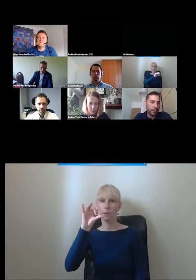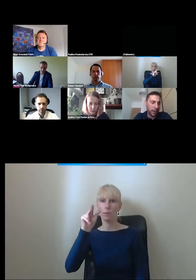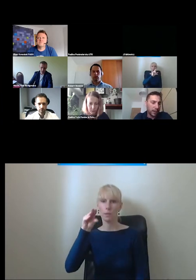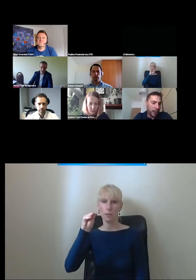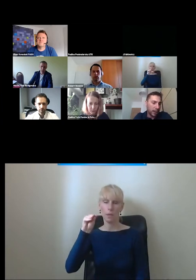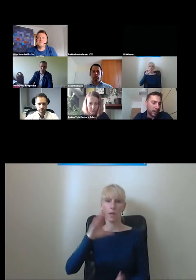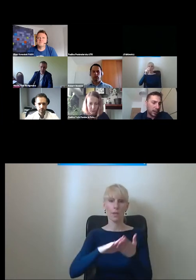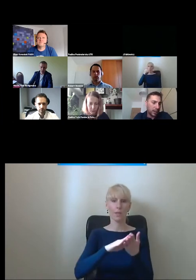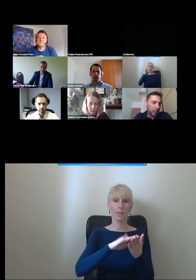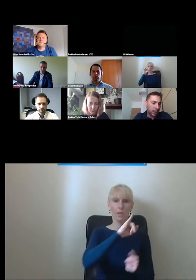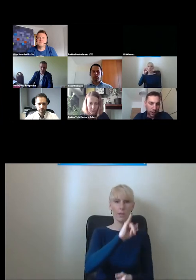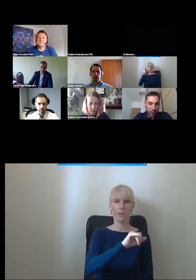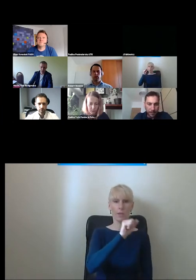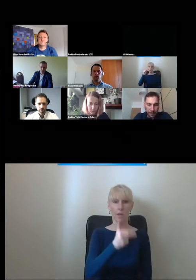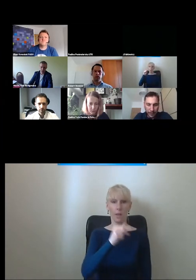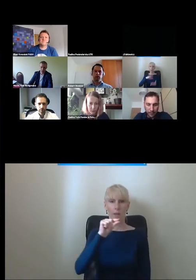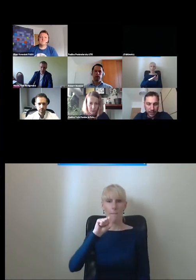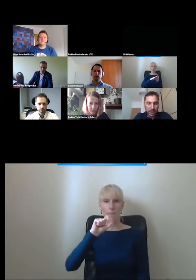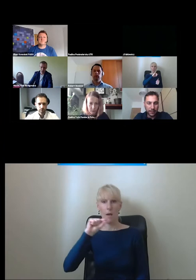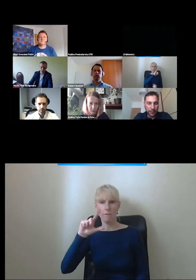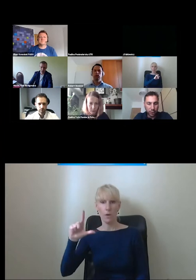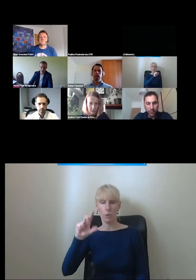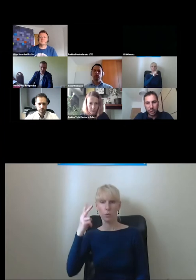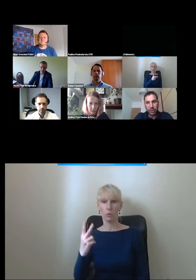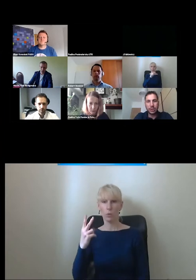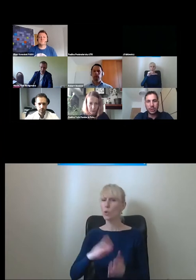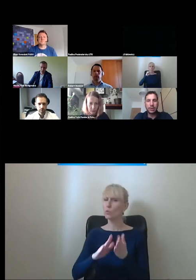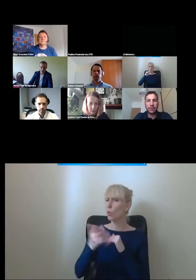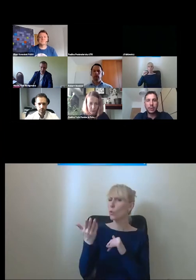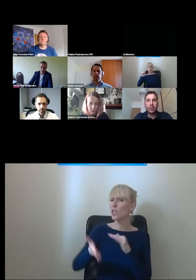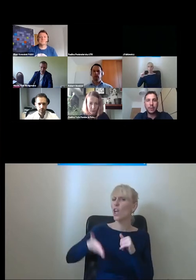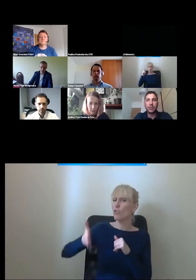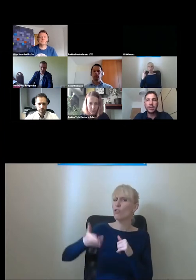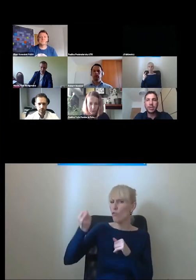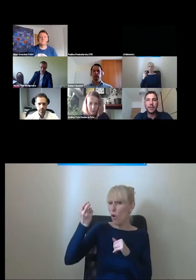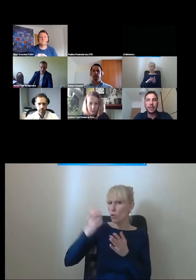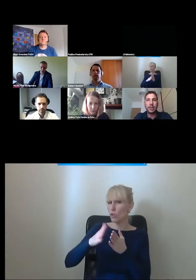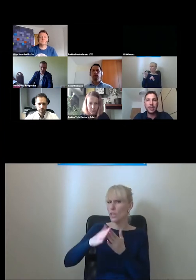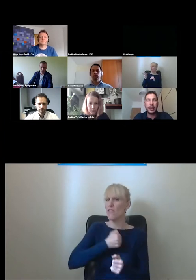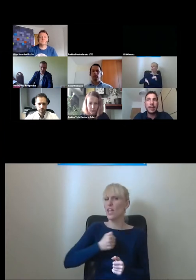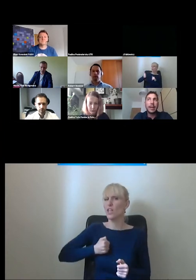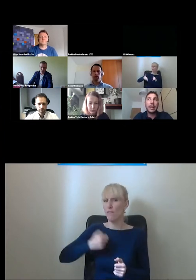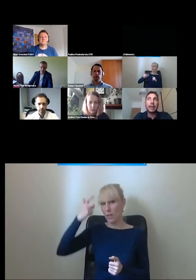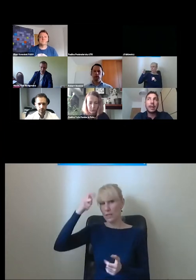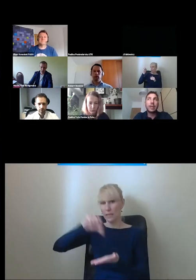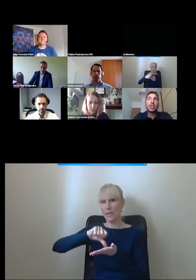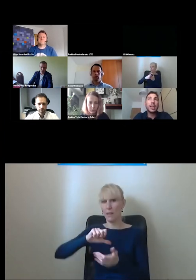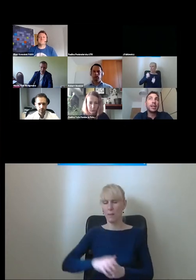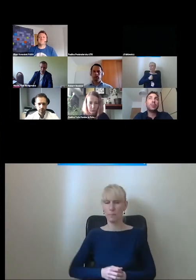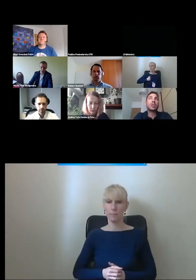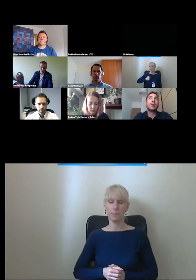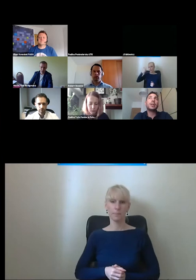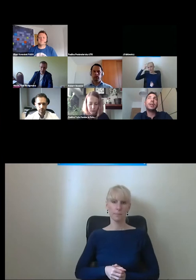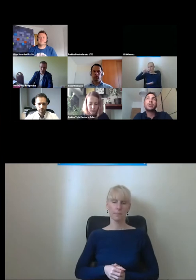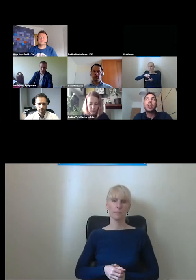Jana Pawła II w Warszawie, tuż przy dworcu Warszawa Centralna. Jeszcze